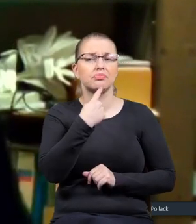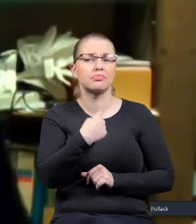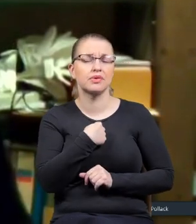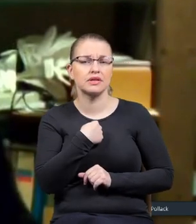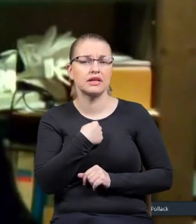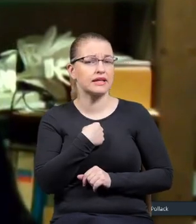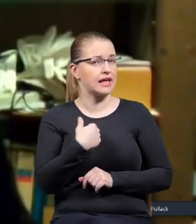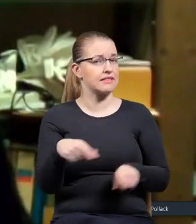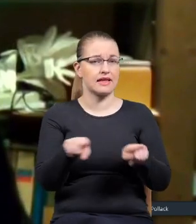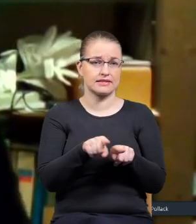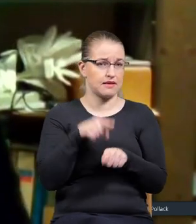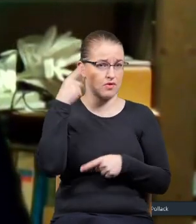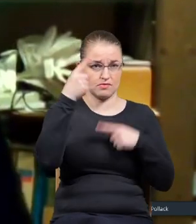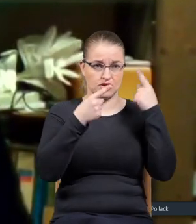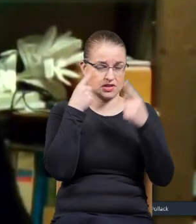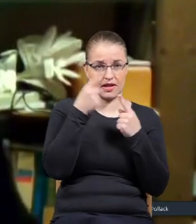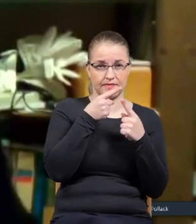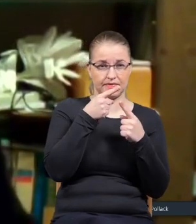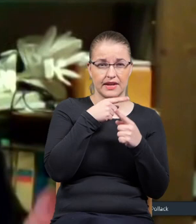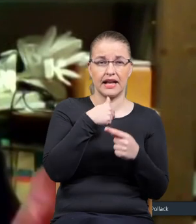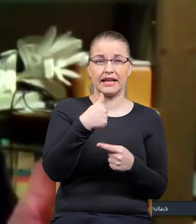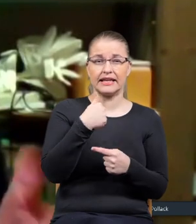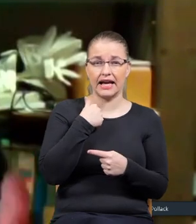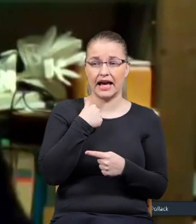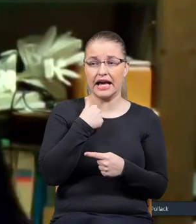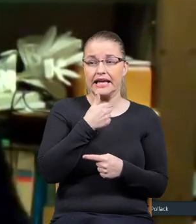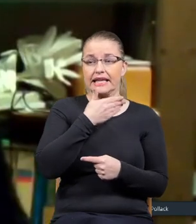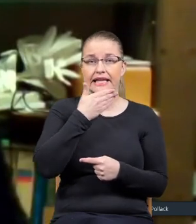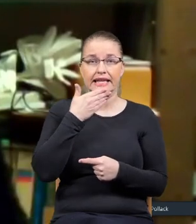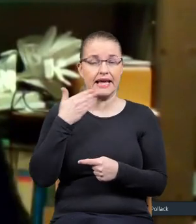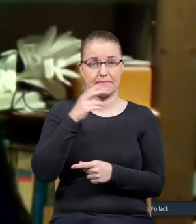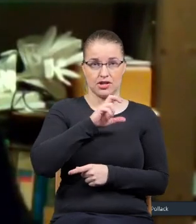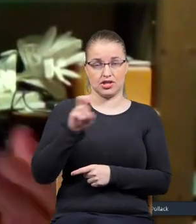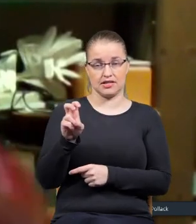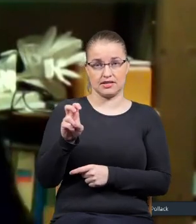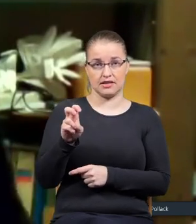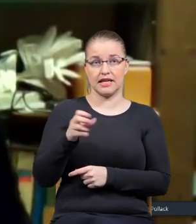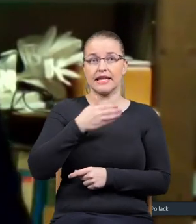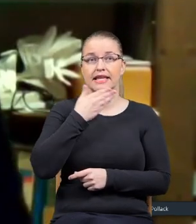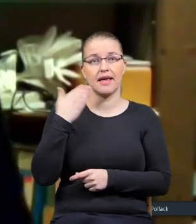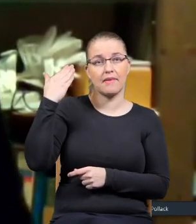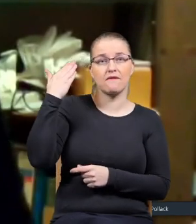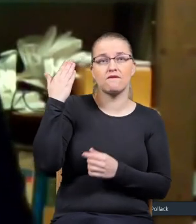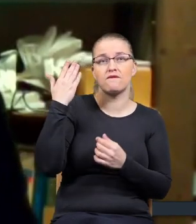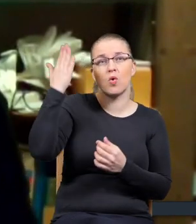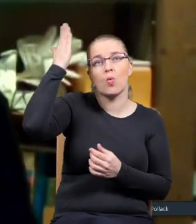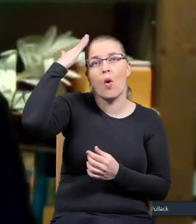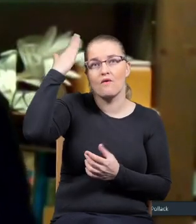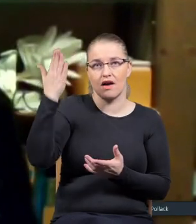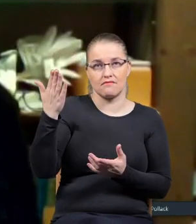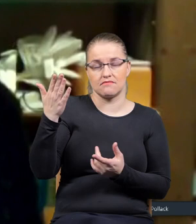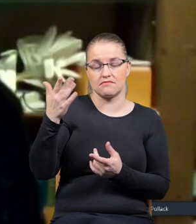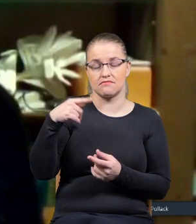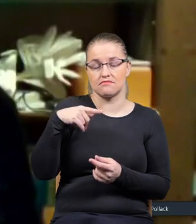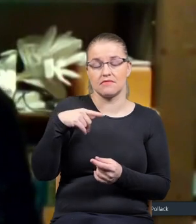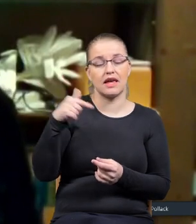ja tak samo myślę jak ty, ale ja po prostu nie mam czas na to, nie mam głowy na to, ja muszę